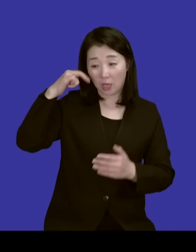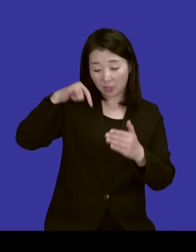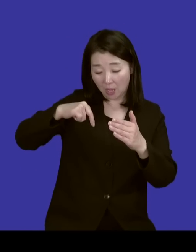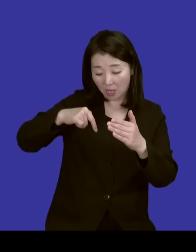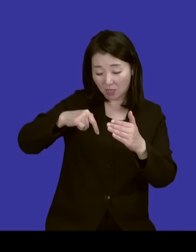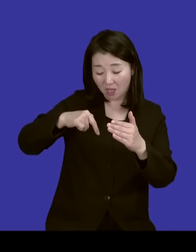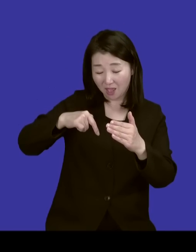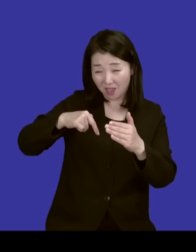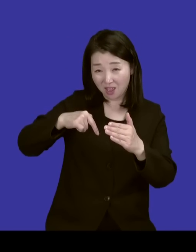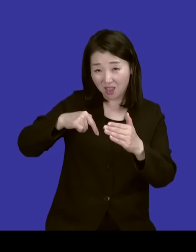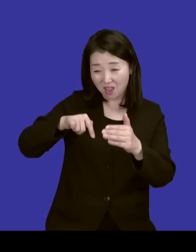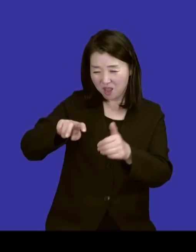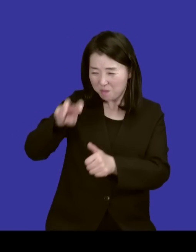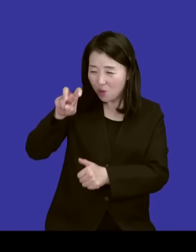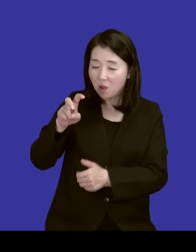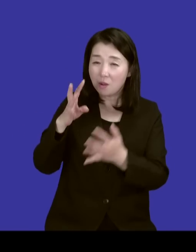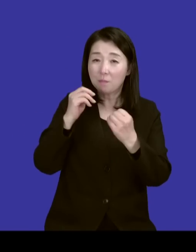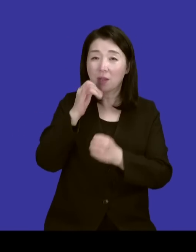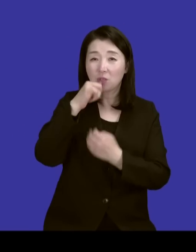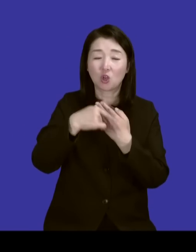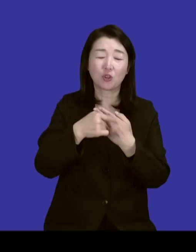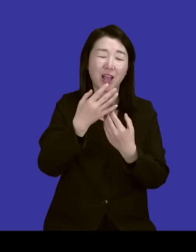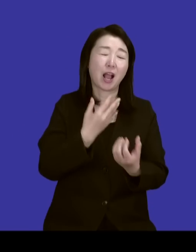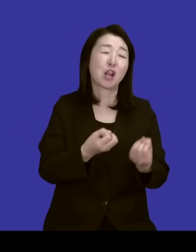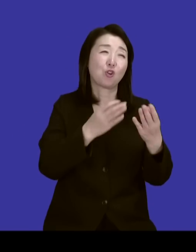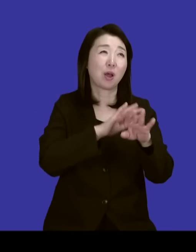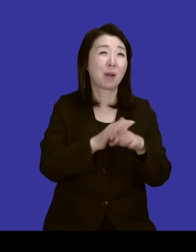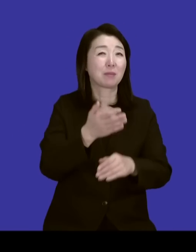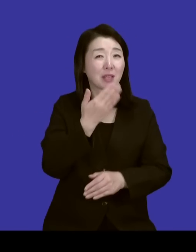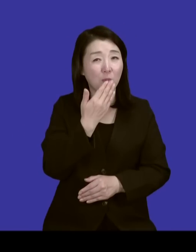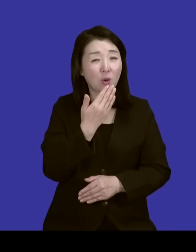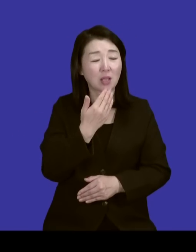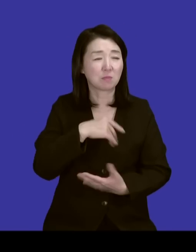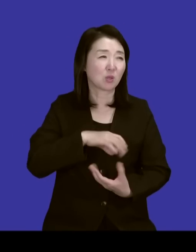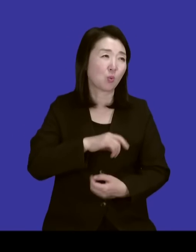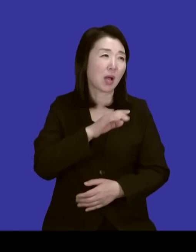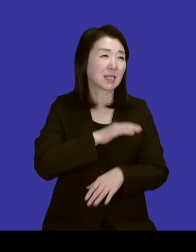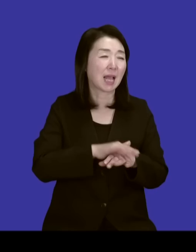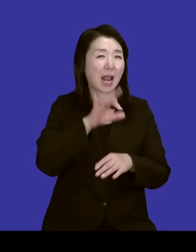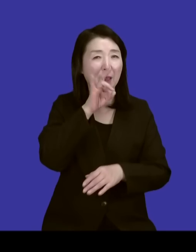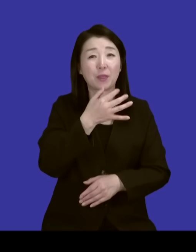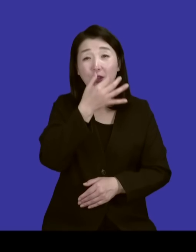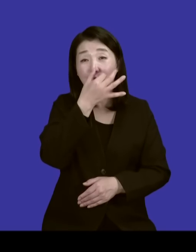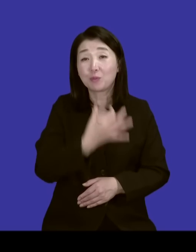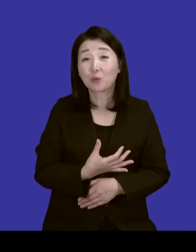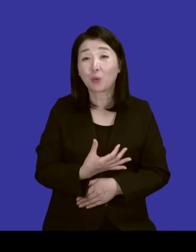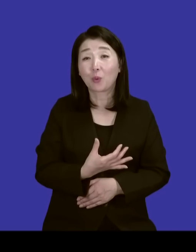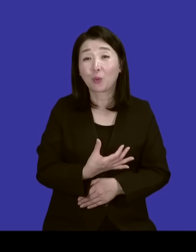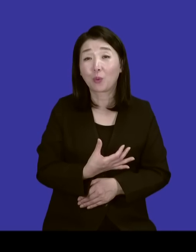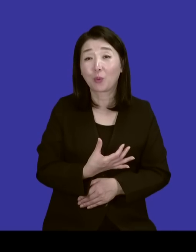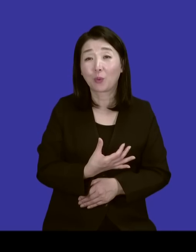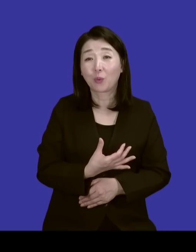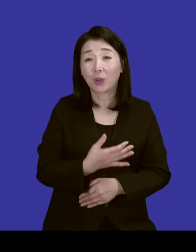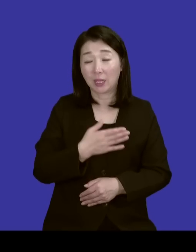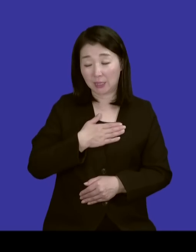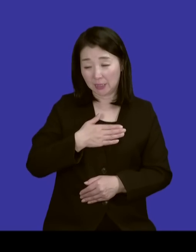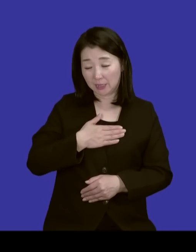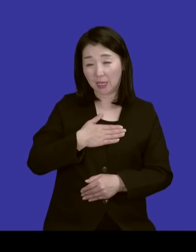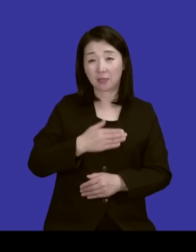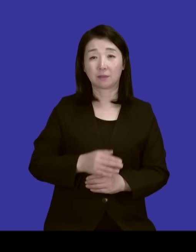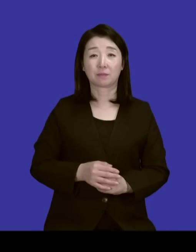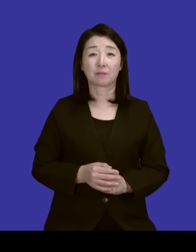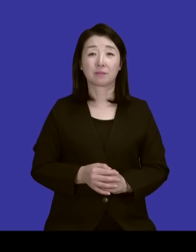미움이 있을 때는요. 겉으로 아무리 할렐루야하고 밥 잘 먹어도 뭘 거라고 소화가 안 되고 힘들 때 많은데 내가 정말